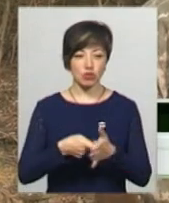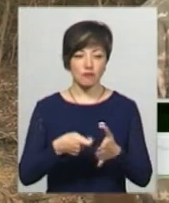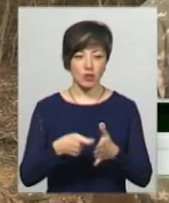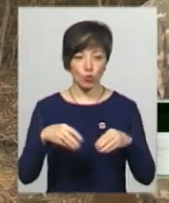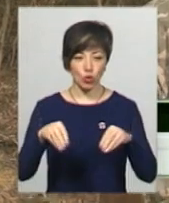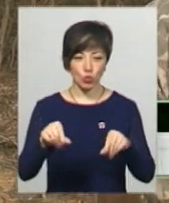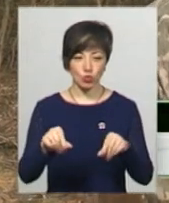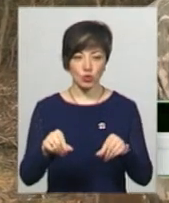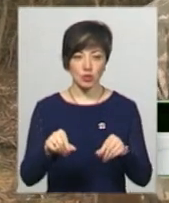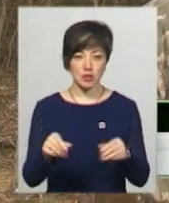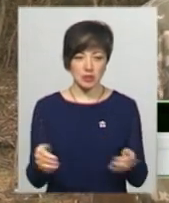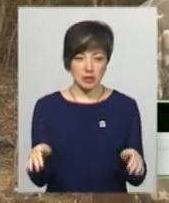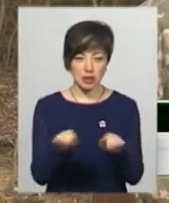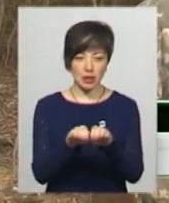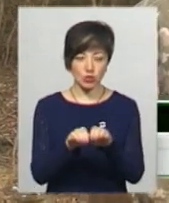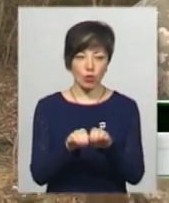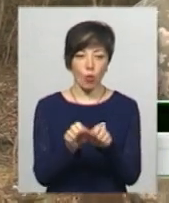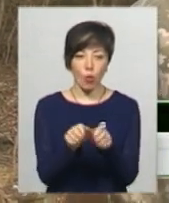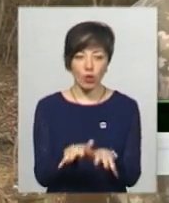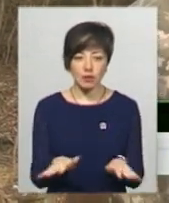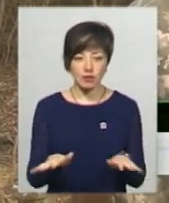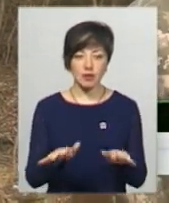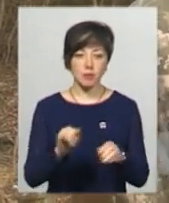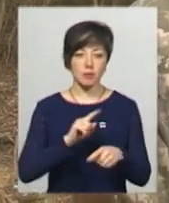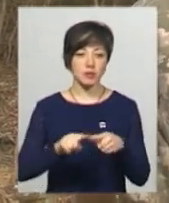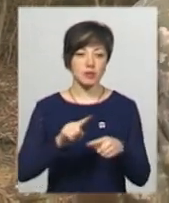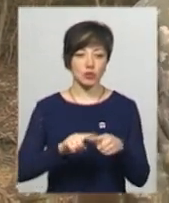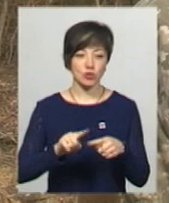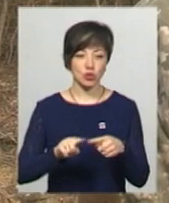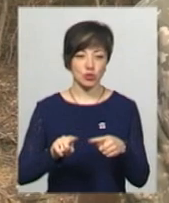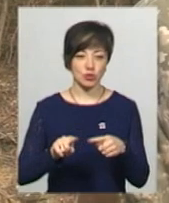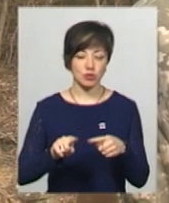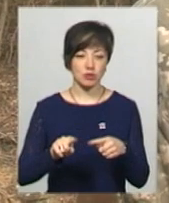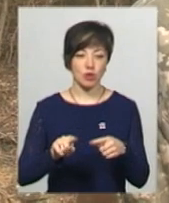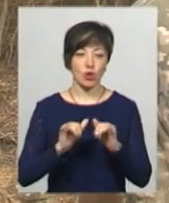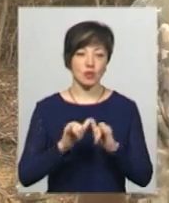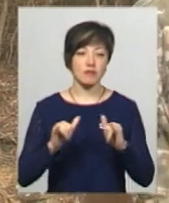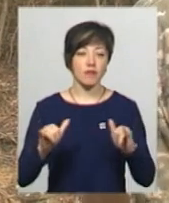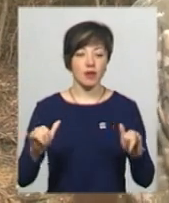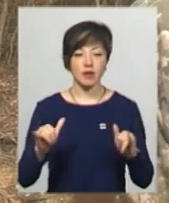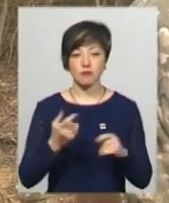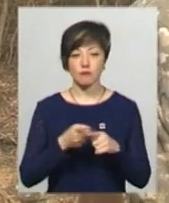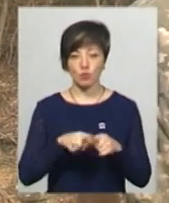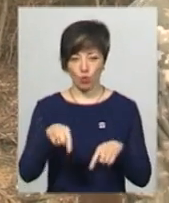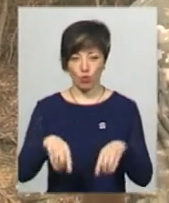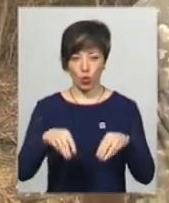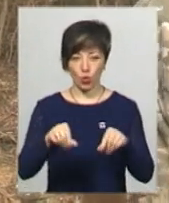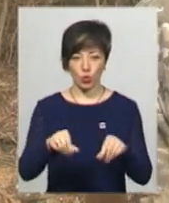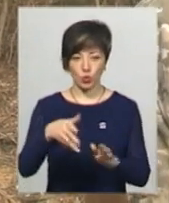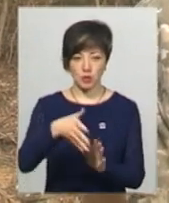закритою кореневою системою, і вона быстріше розвивається в цьому ґрунті